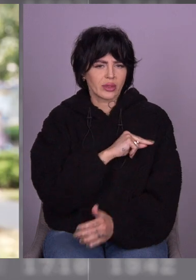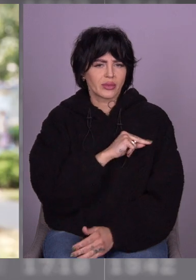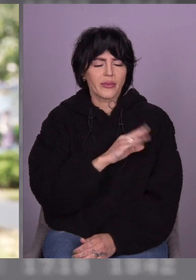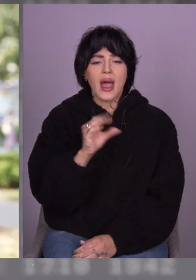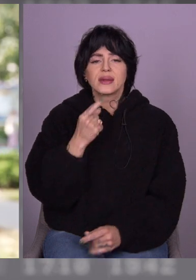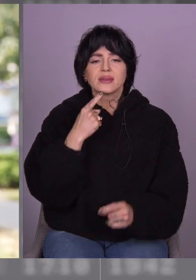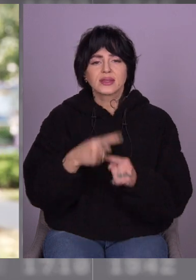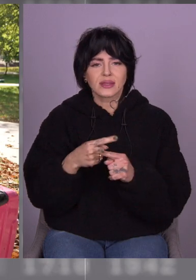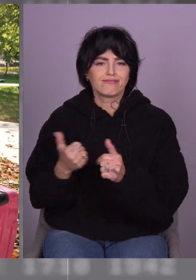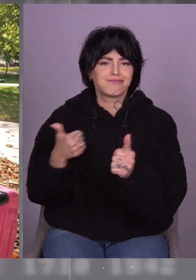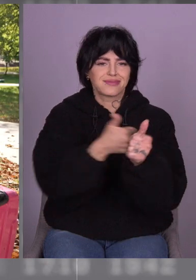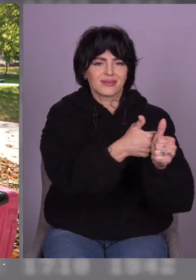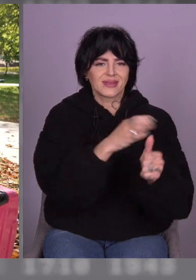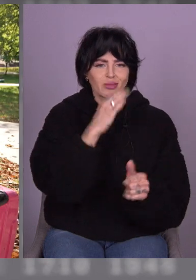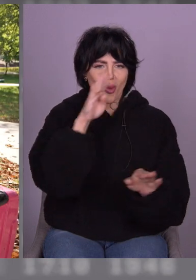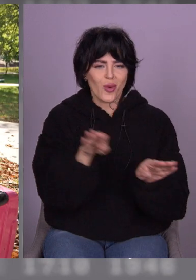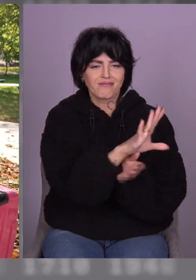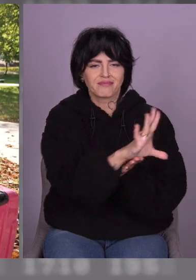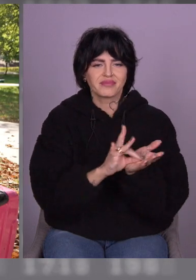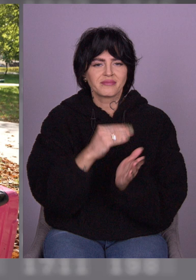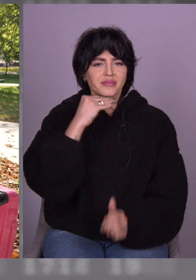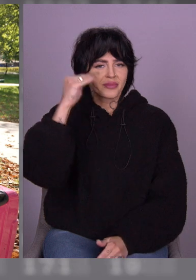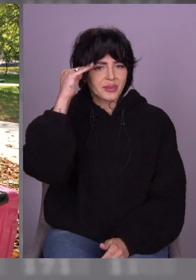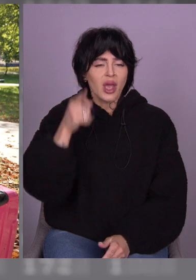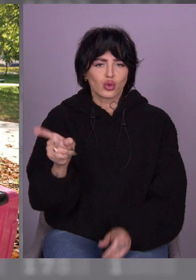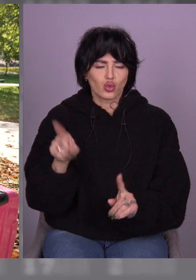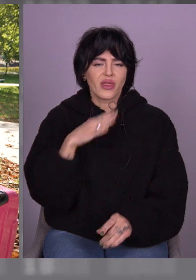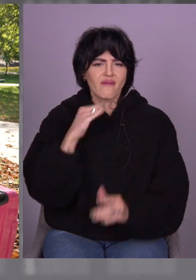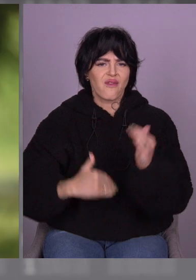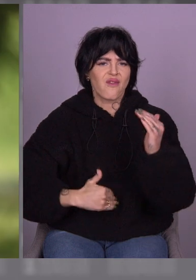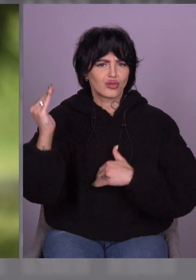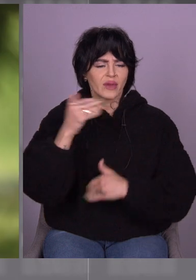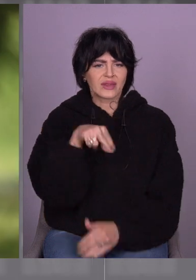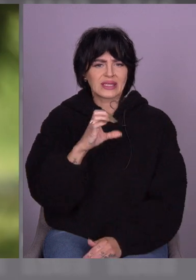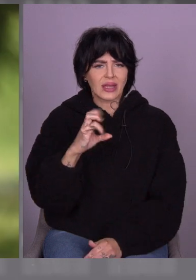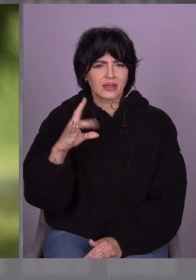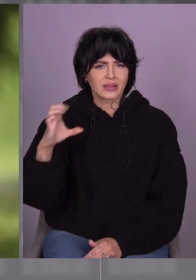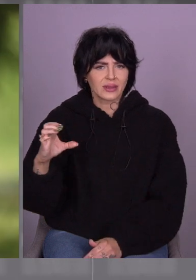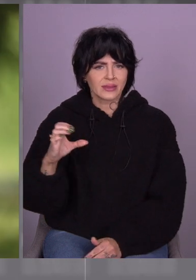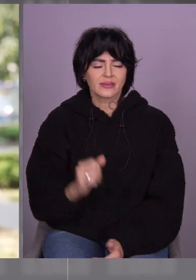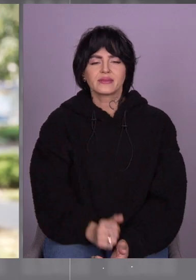за татом. Вона зараз підполковник ДСНС. Ух!